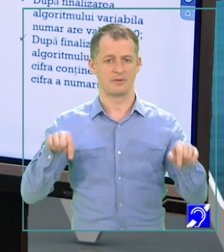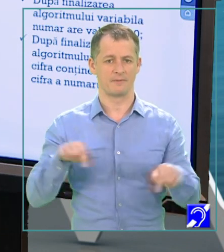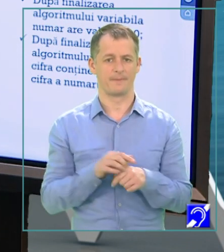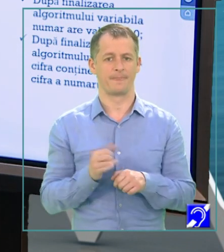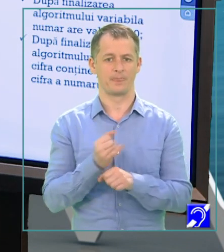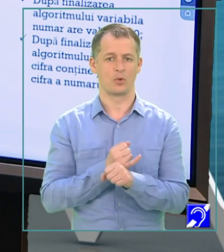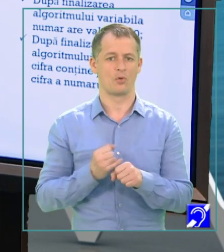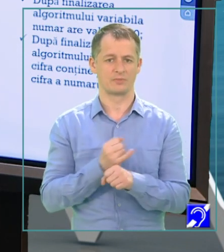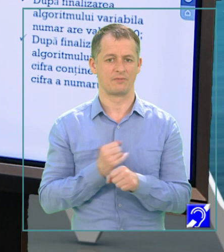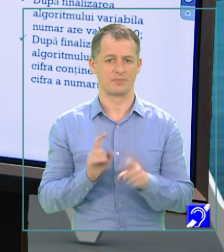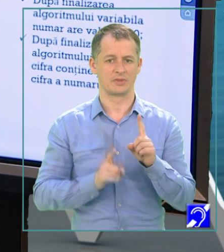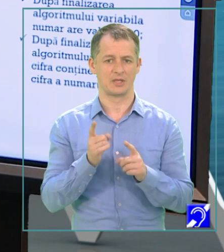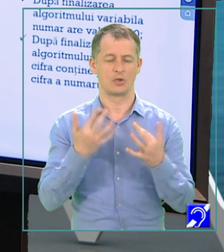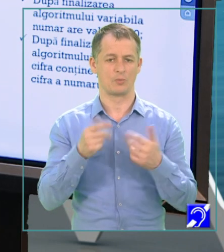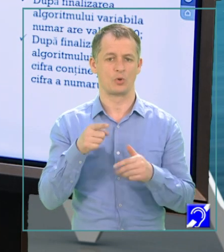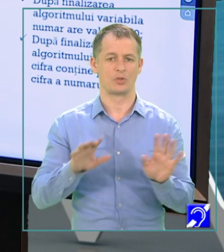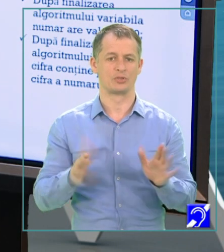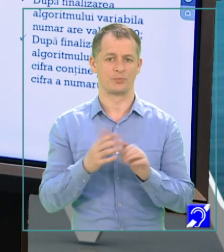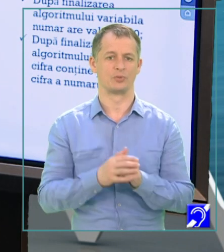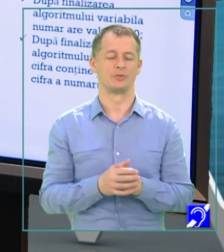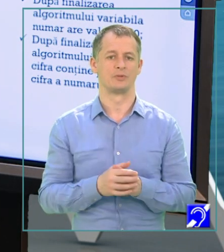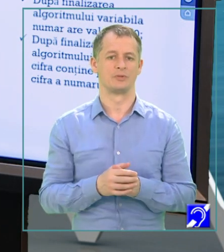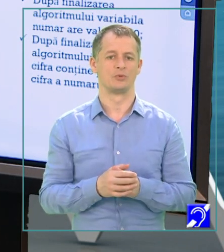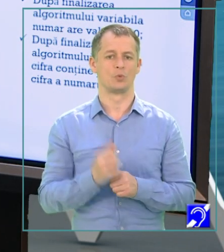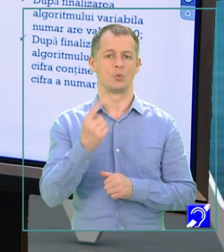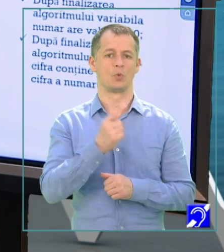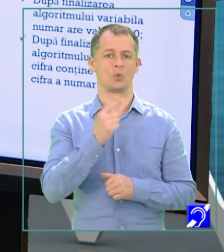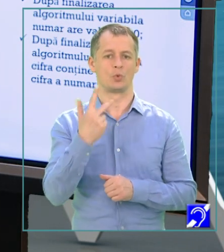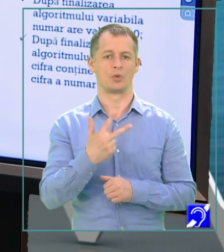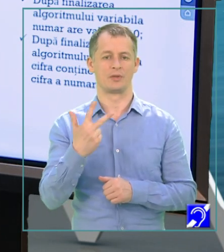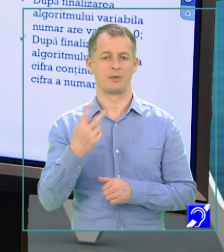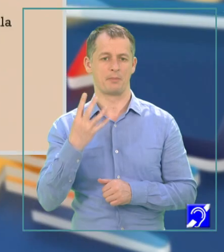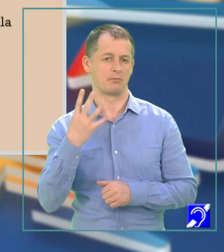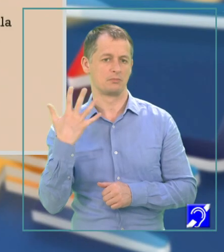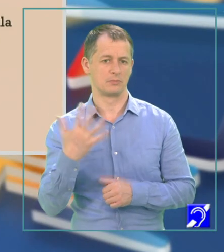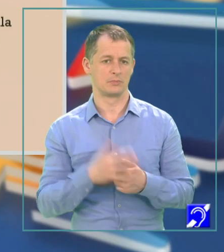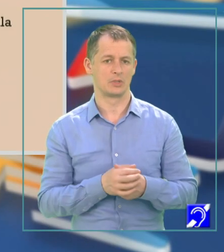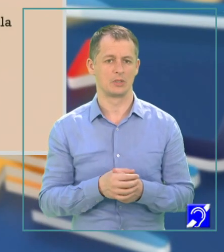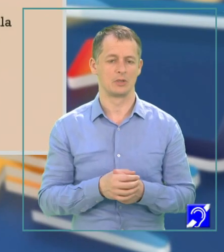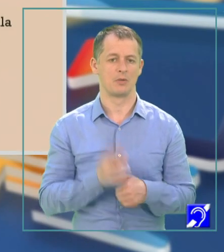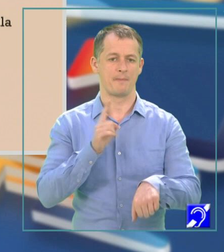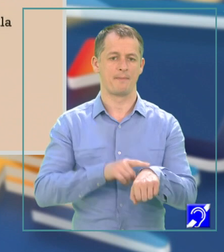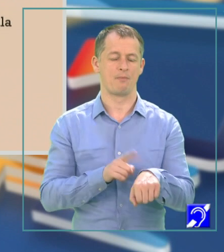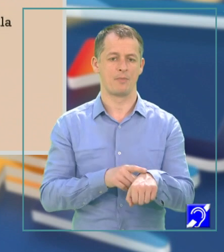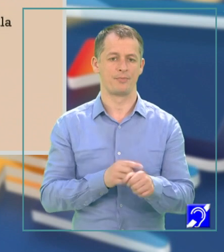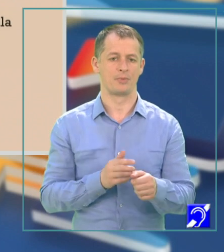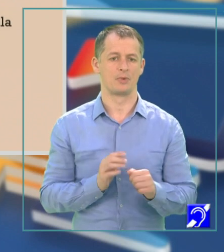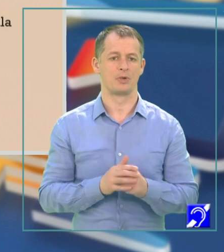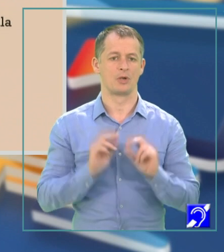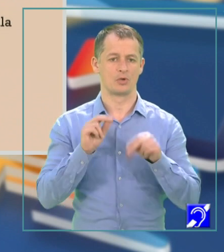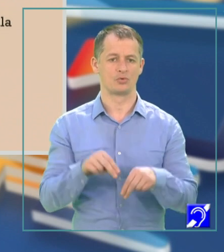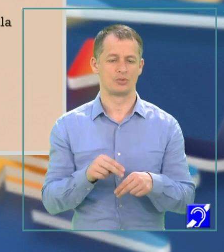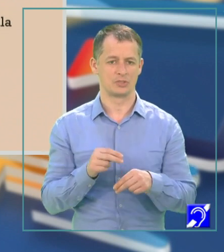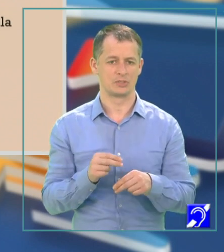Observăm, dacă numărul nostru inițial, memorat, este 1, 2, 3, 4, 5, în momentul în care se intră în structura